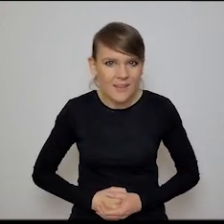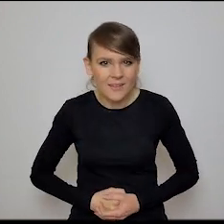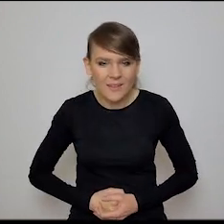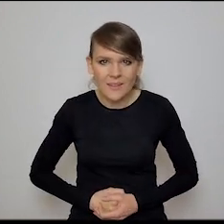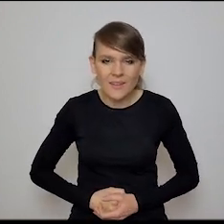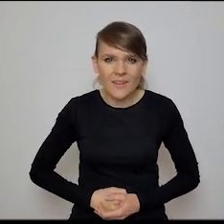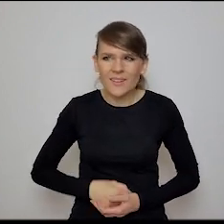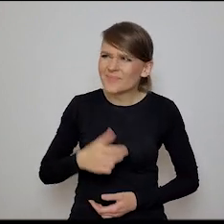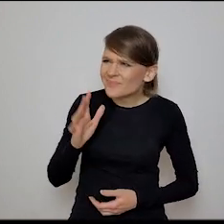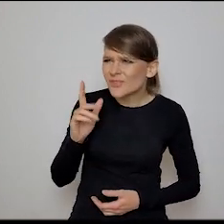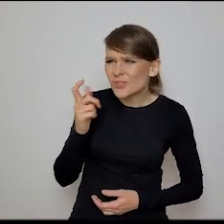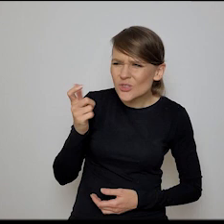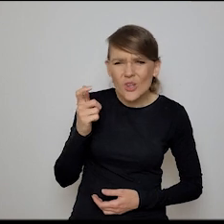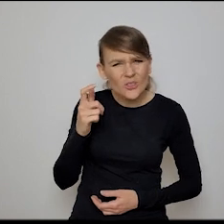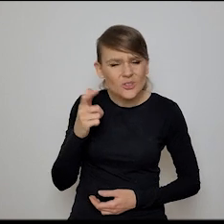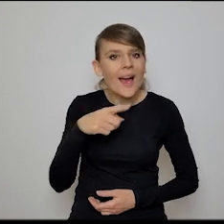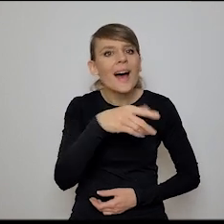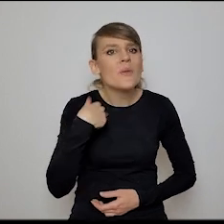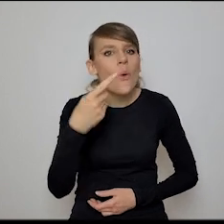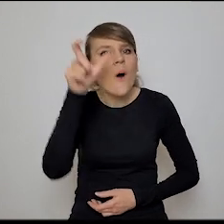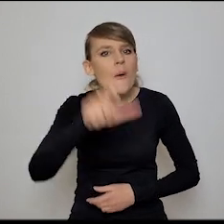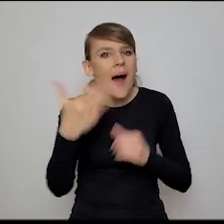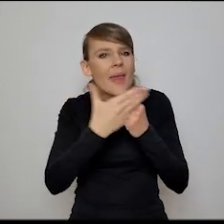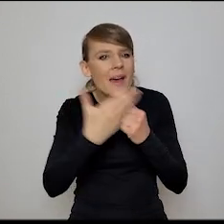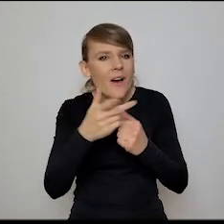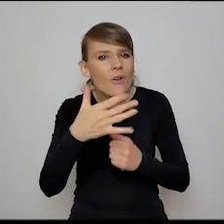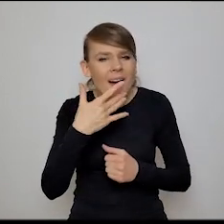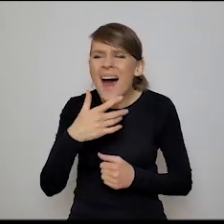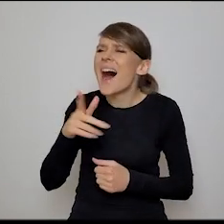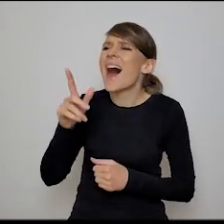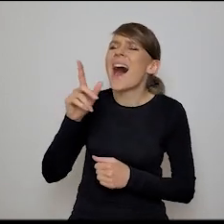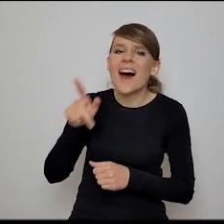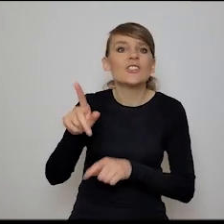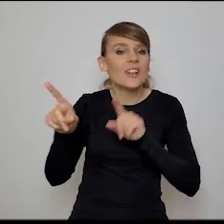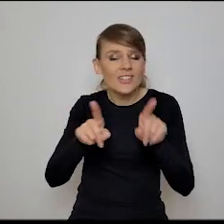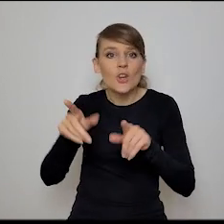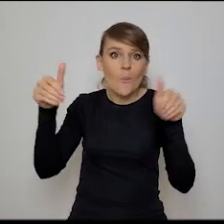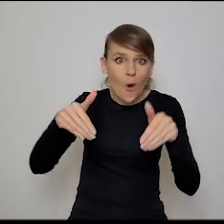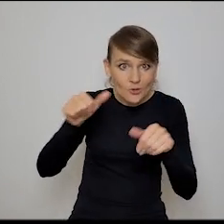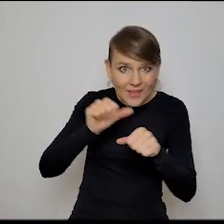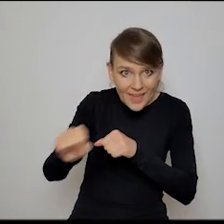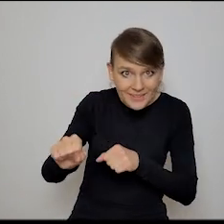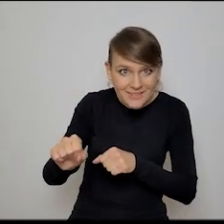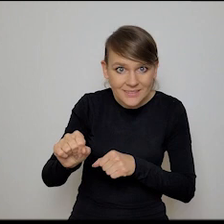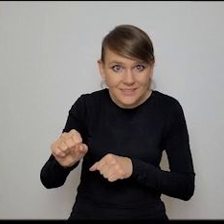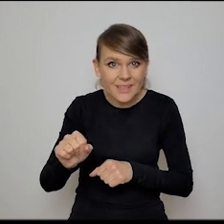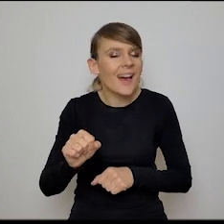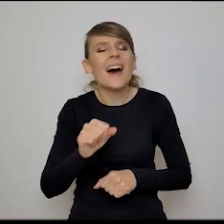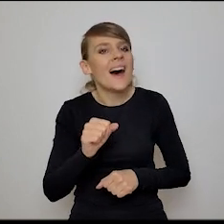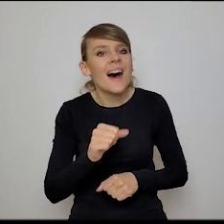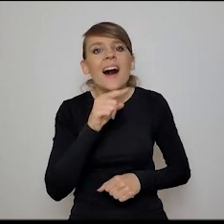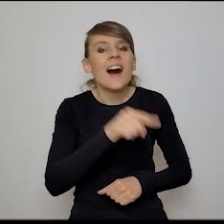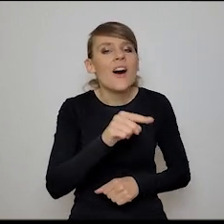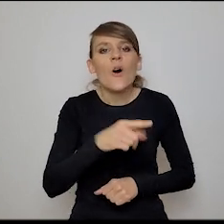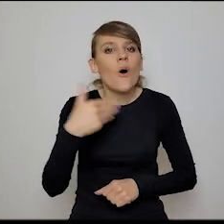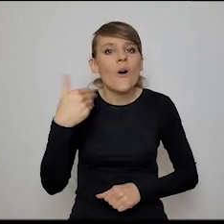To jest hipoteza takiego matematyka. że może jest. Że może jest i na wszelki wypadek założę, że jest. Nie, To jest koncepcja, tak?